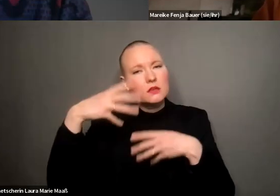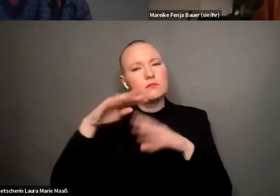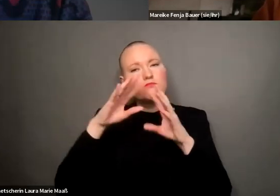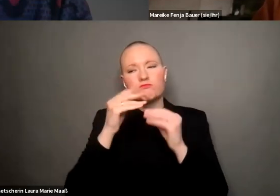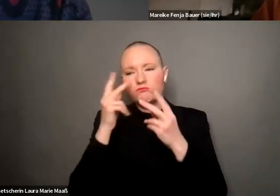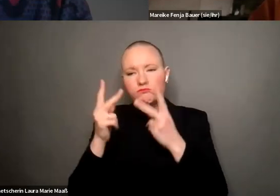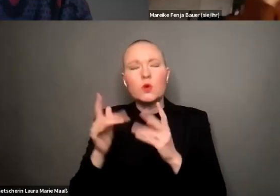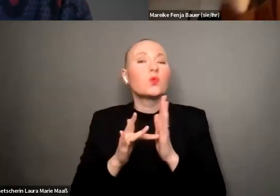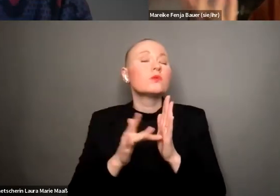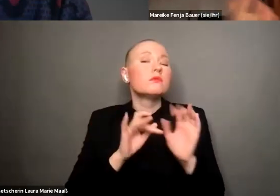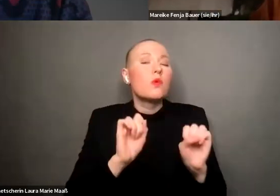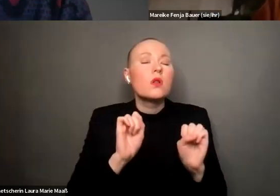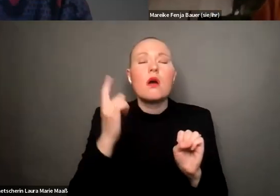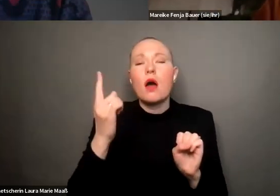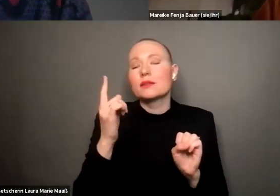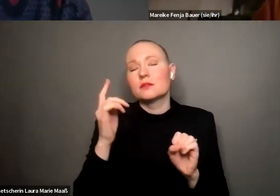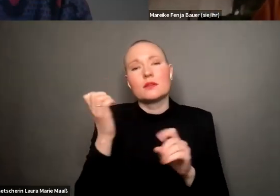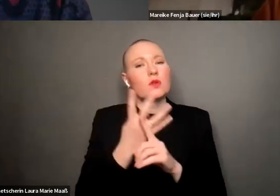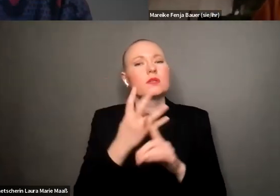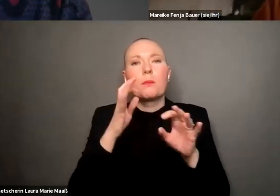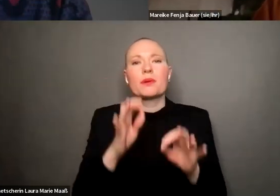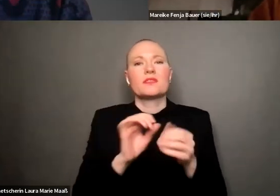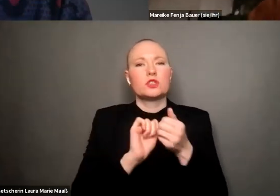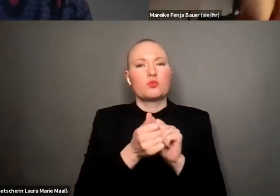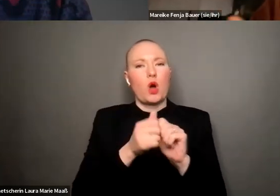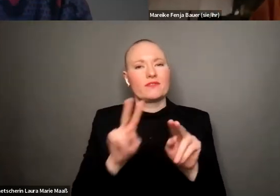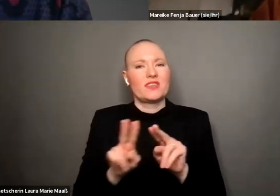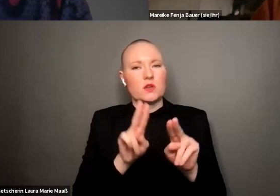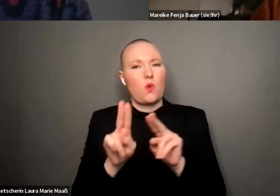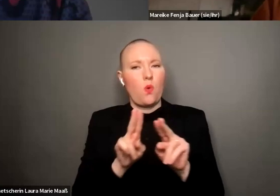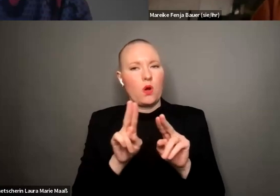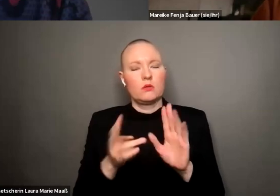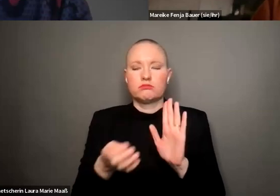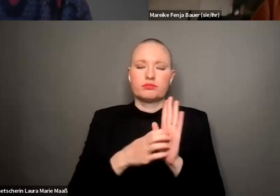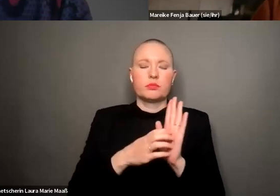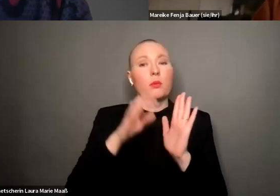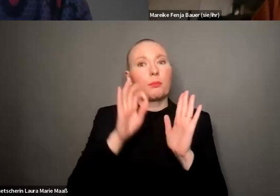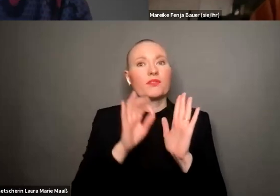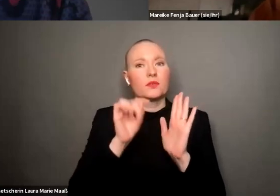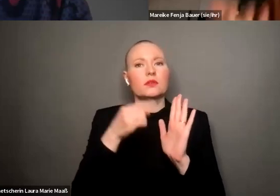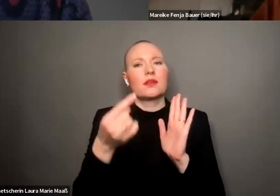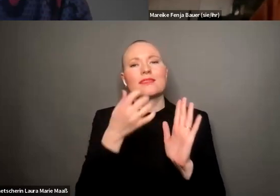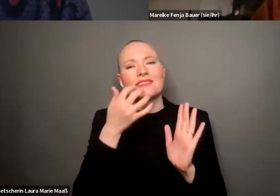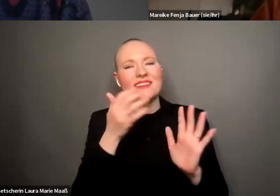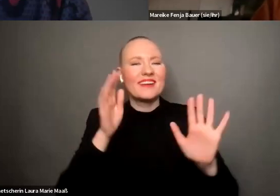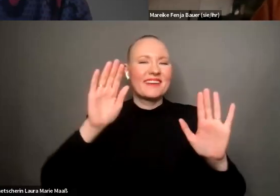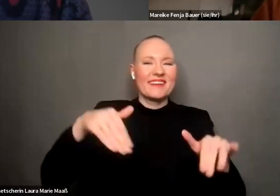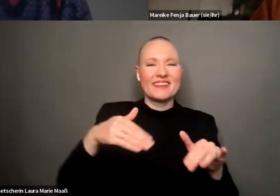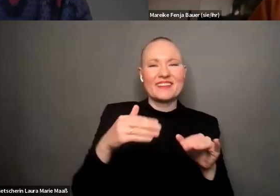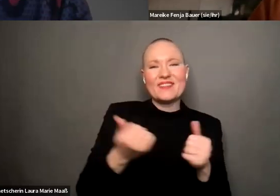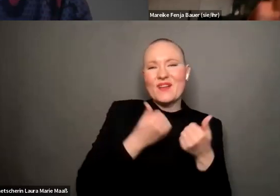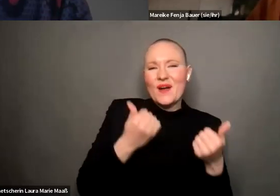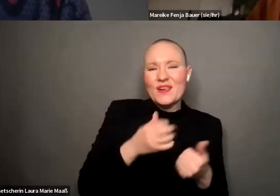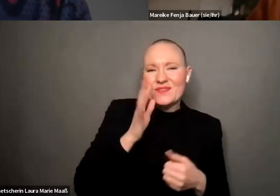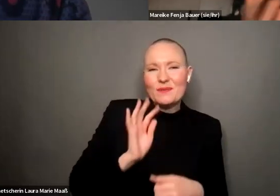influencerin mal ein sportvideo von sich postet und im nächsten augenblick aber erzählt wie toll es ist keine feministin mehr zu